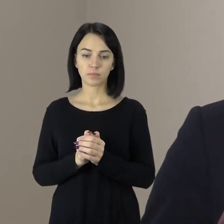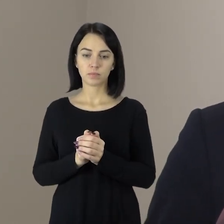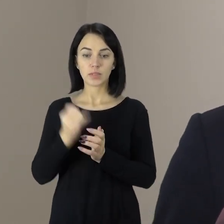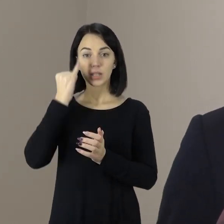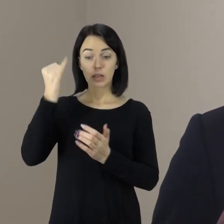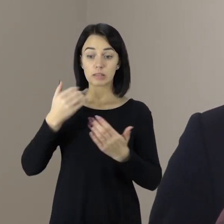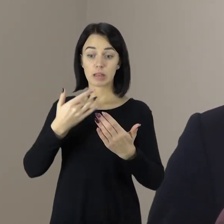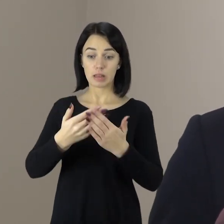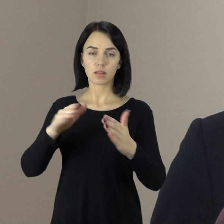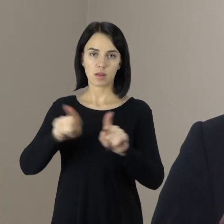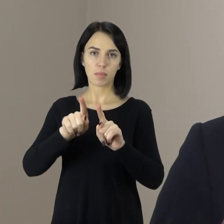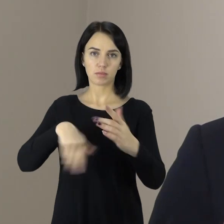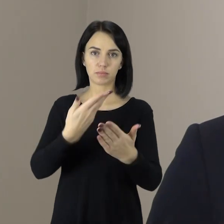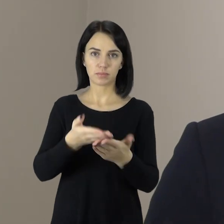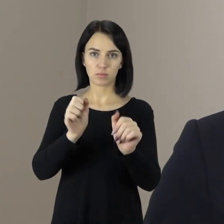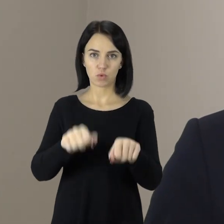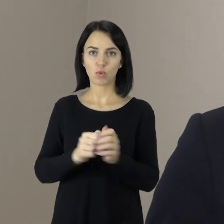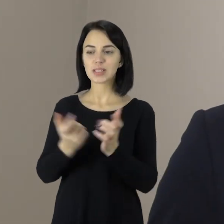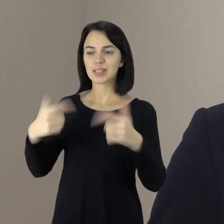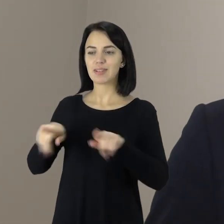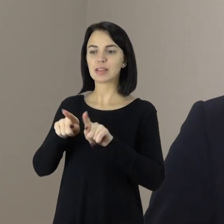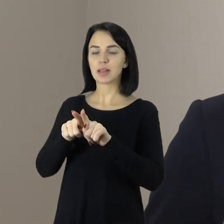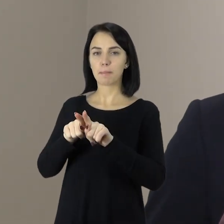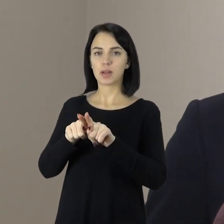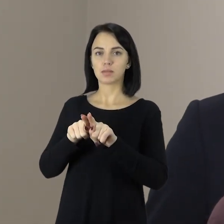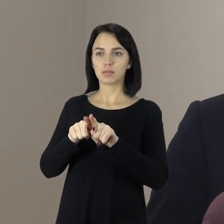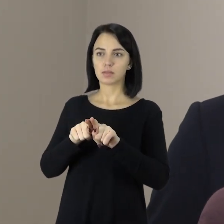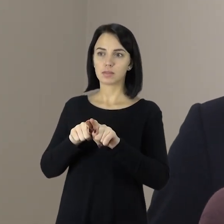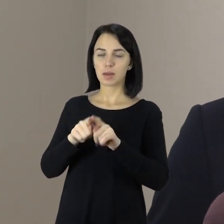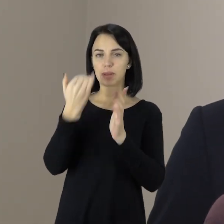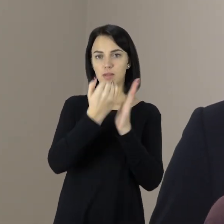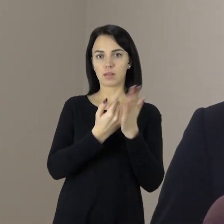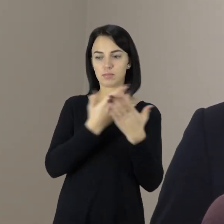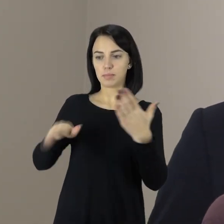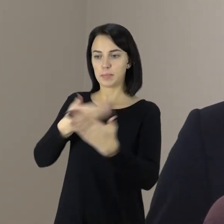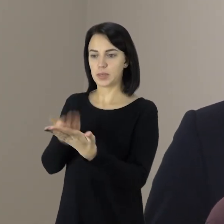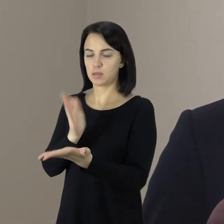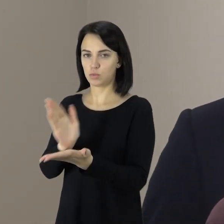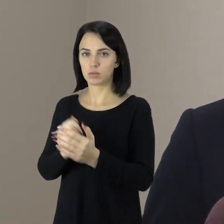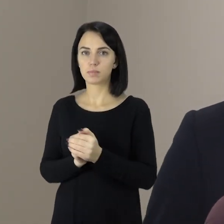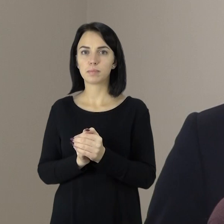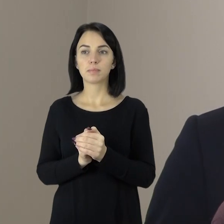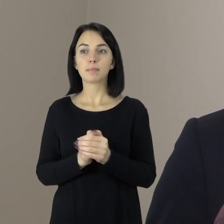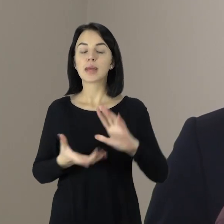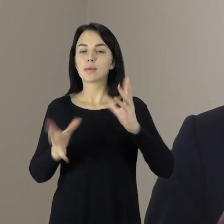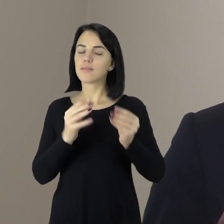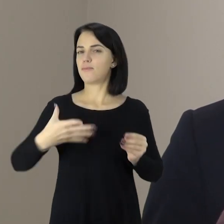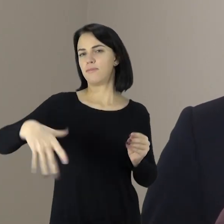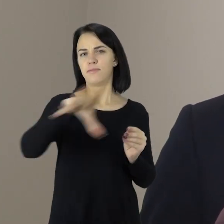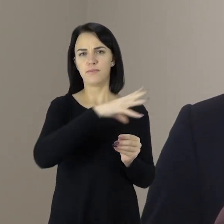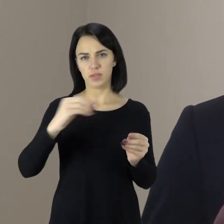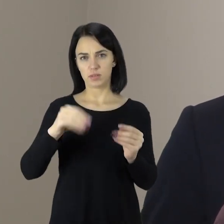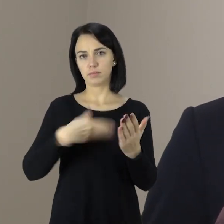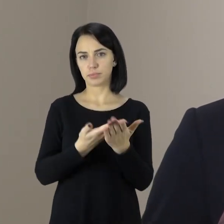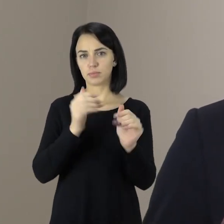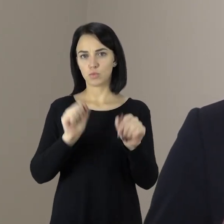artimiausių metų, mes ir savivaldybį dar pristatysime šitą būtent principą, bet iš esmės gali teikti visi žmonės, na, o balsuoti